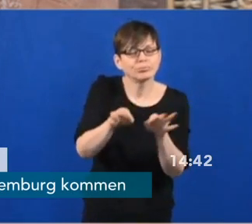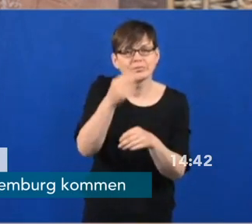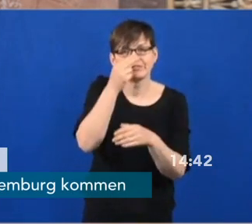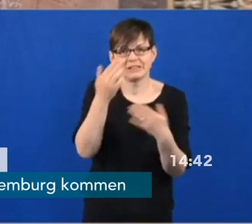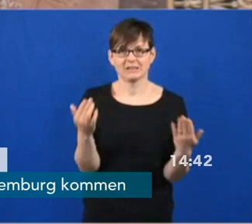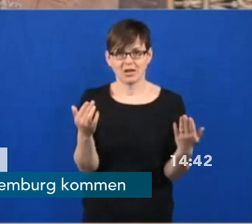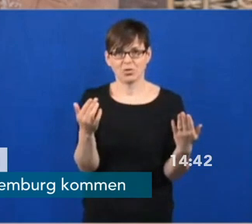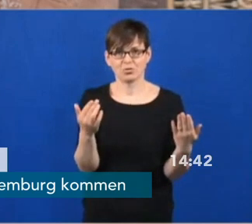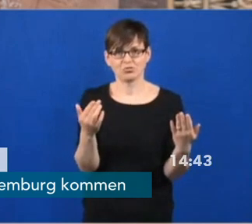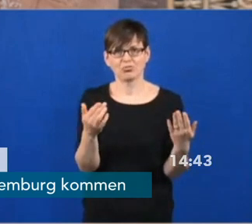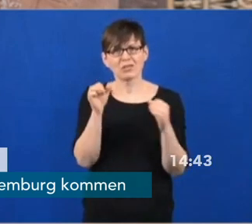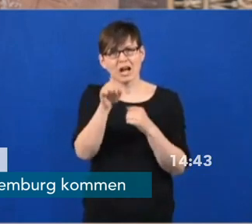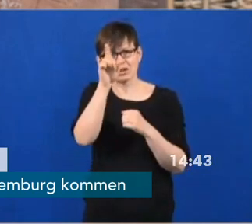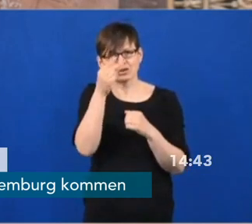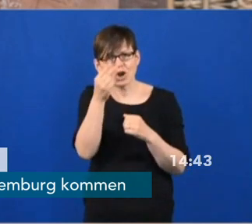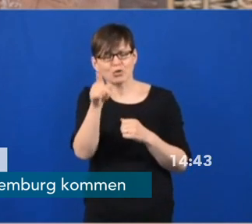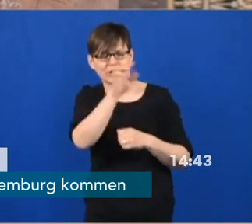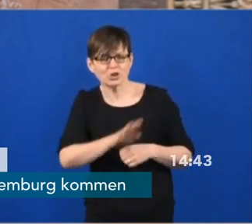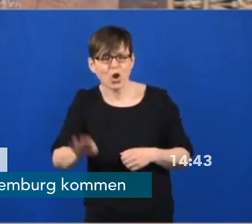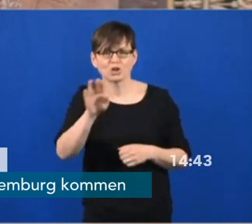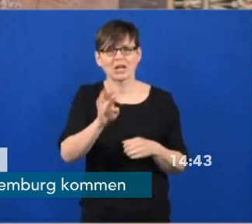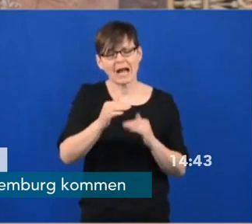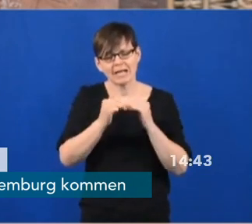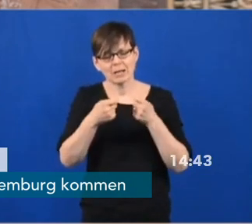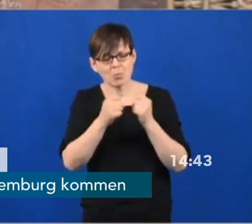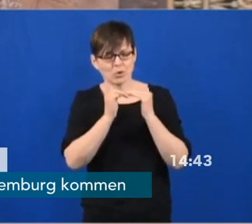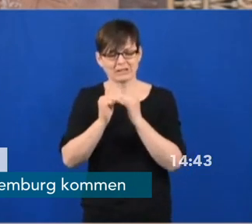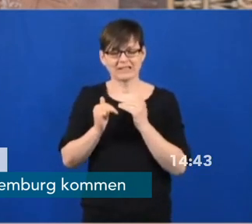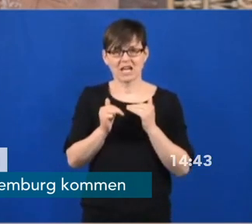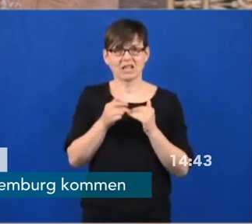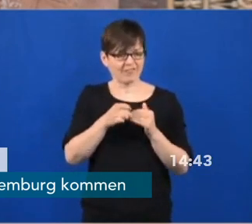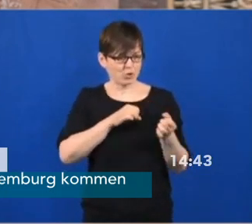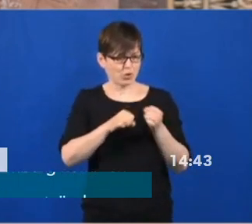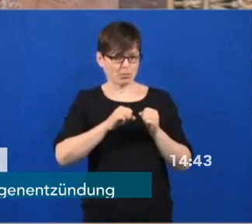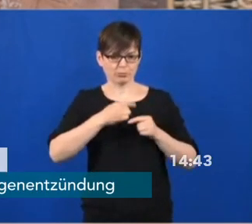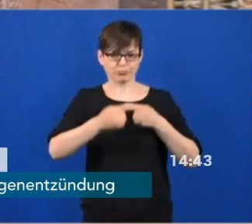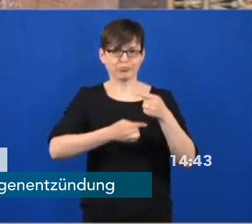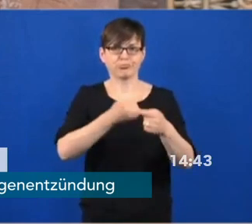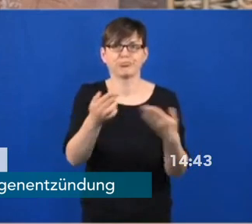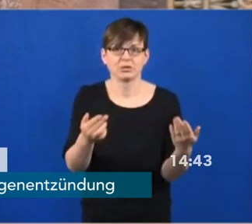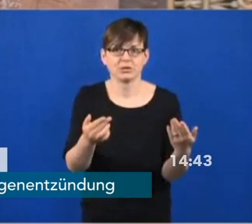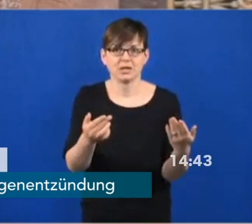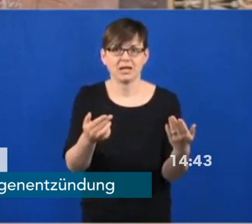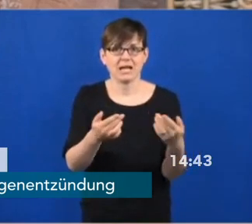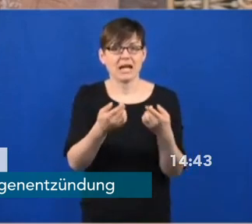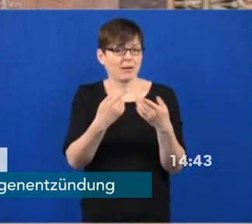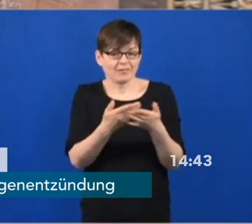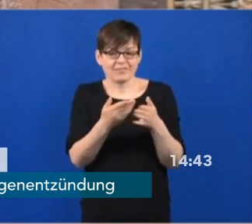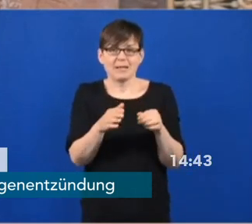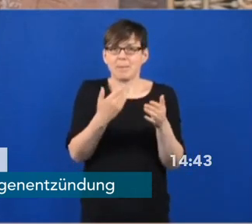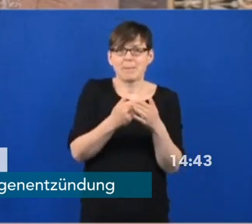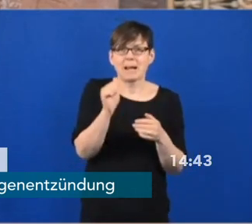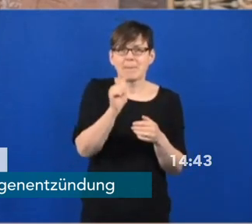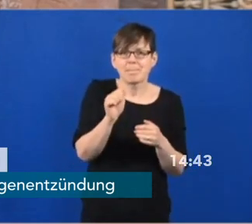Bundesländern noch hoch ist. Wir sind derzeit noch überholt worden sozusagen in den Inzidenzen durch die Flächenländer Baden